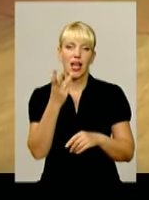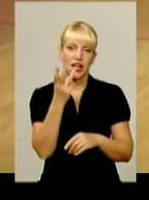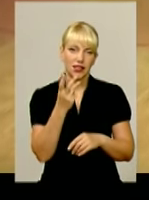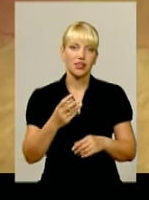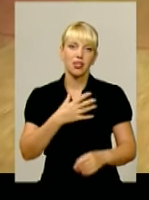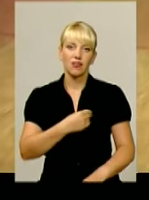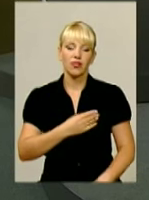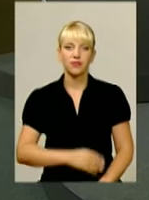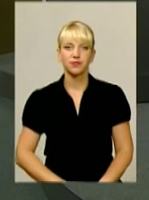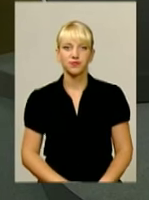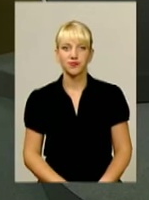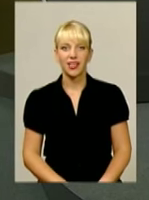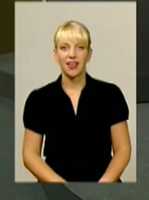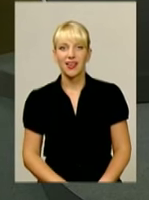енергія».